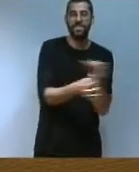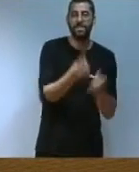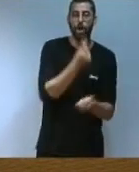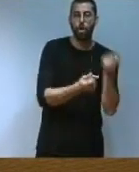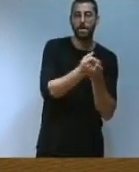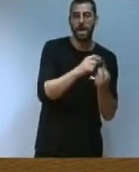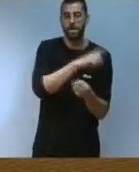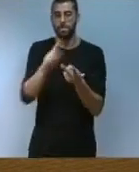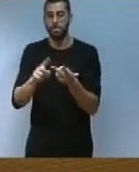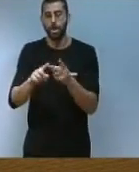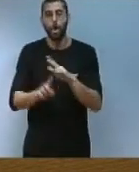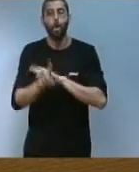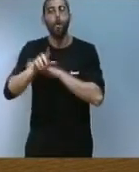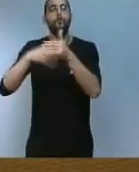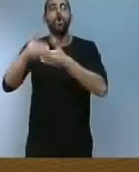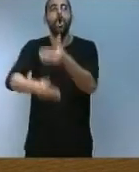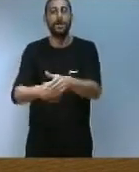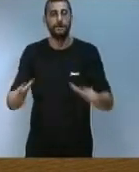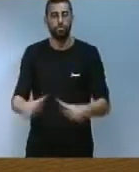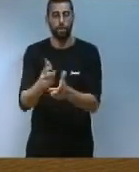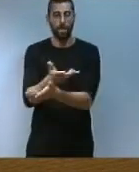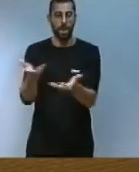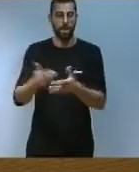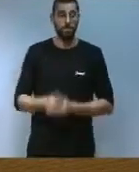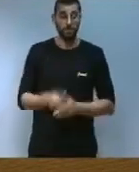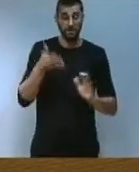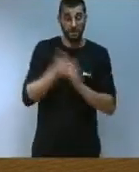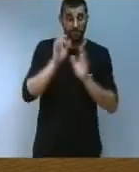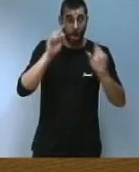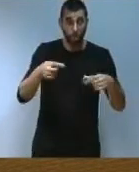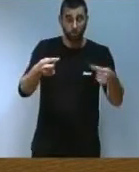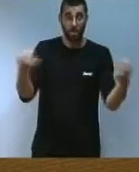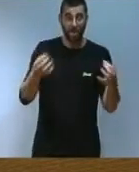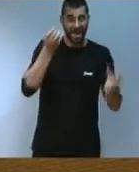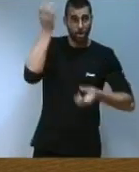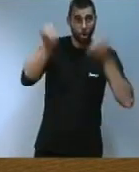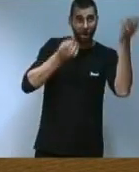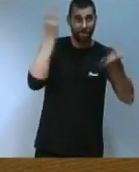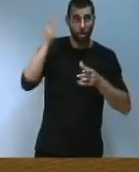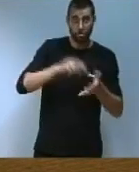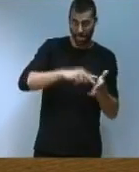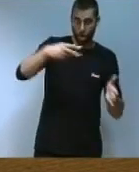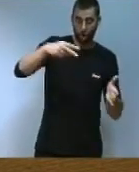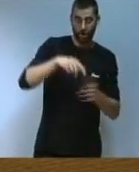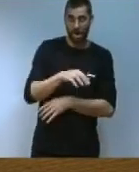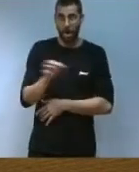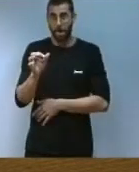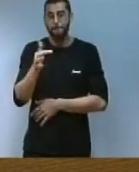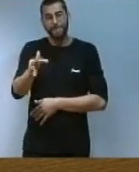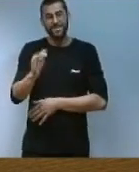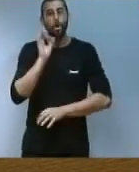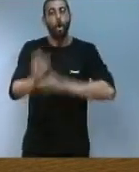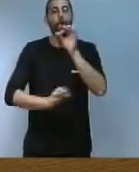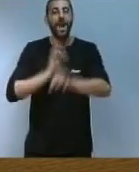i progrés social de forma que generen innovació tan tecnològica com organitzativa